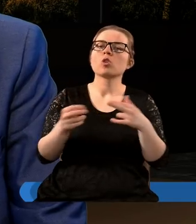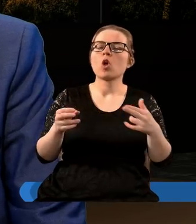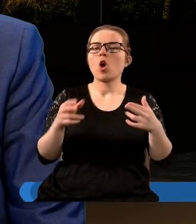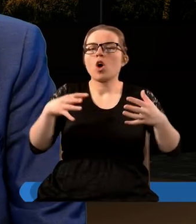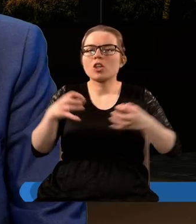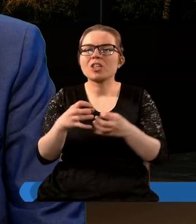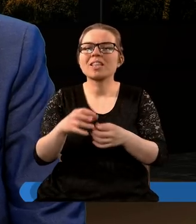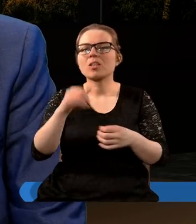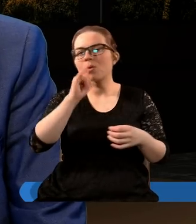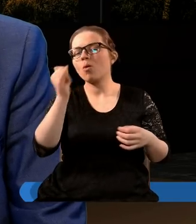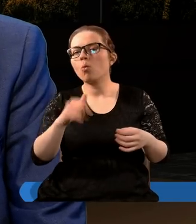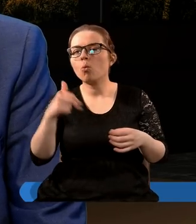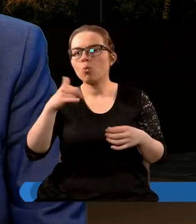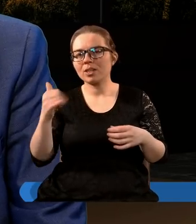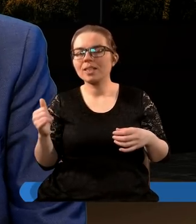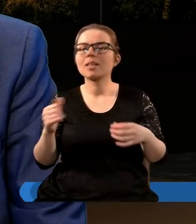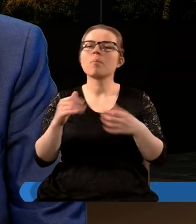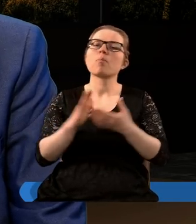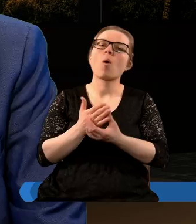ścisłej unii pomiędzy